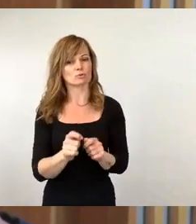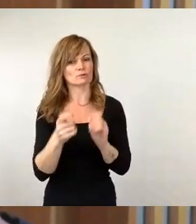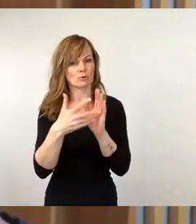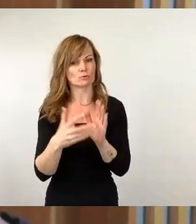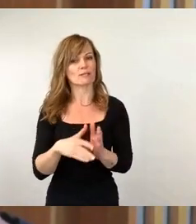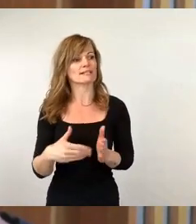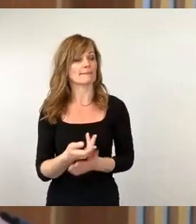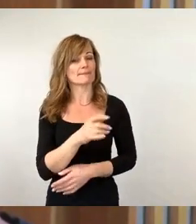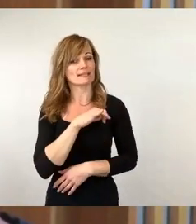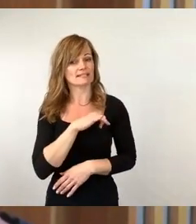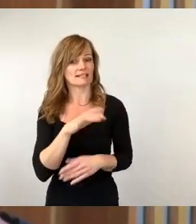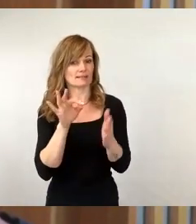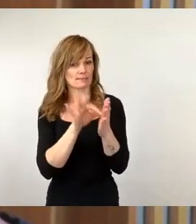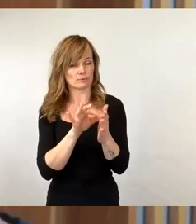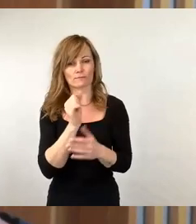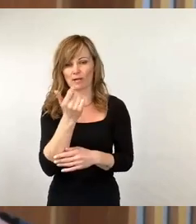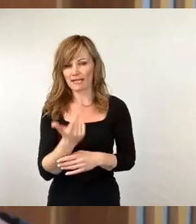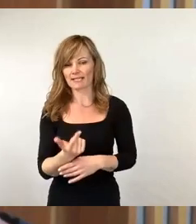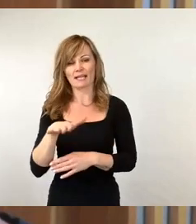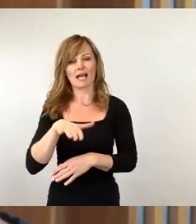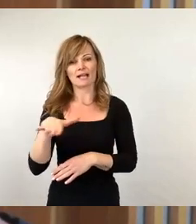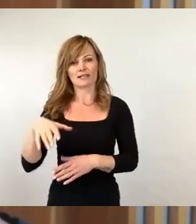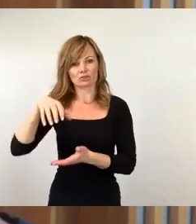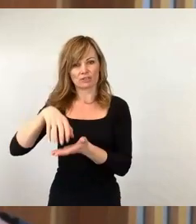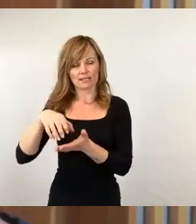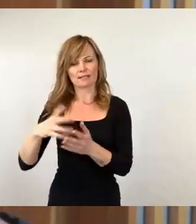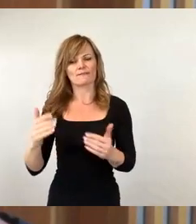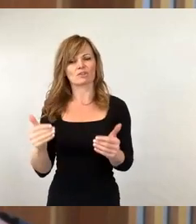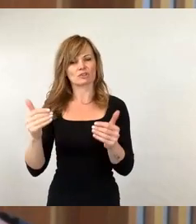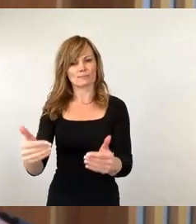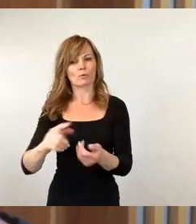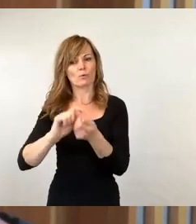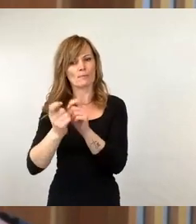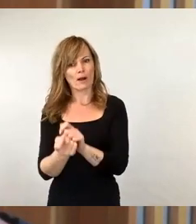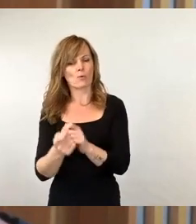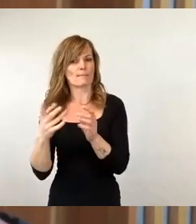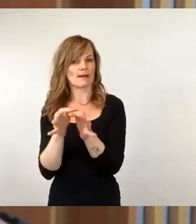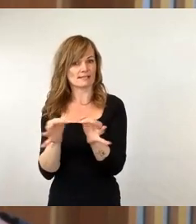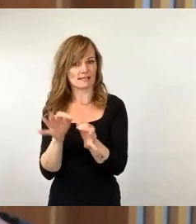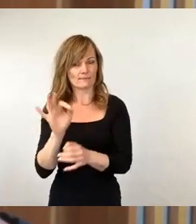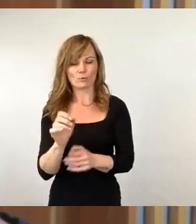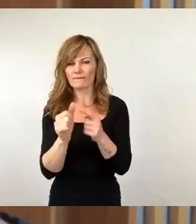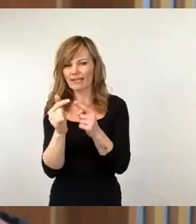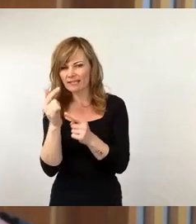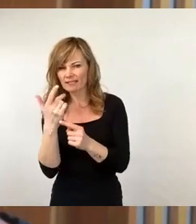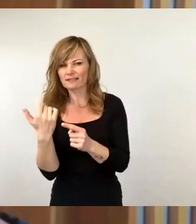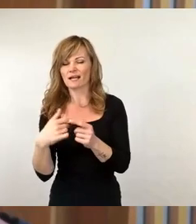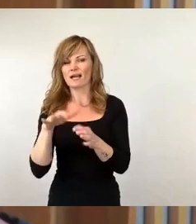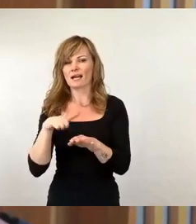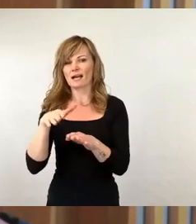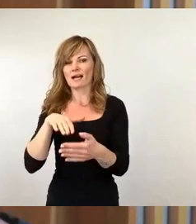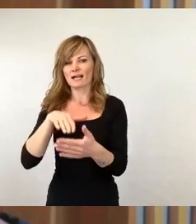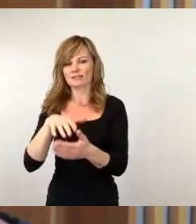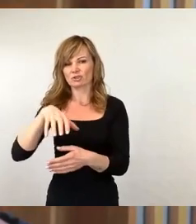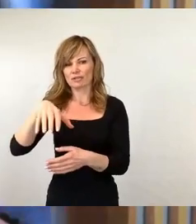für einige der Haltestellen Verschiebung der Umbaumaßnahmen, für wenige Haltestellen hinter den allgemeinen Zielterminen Sommer 24,